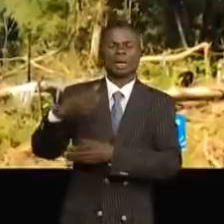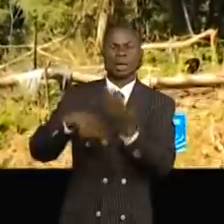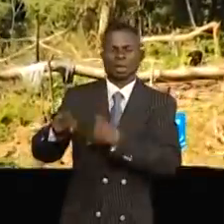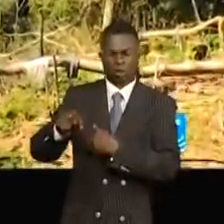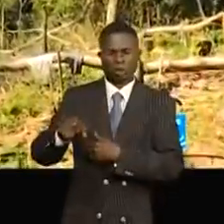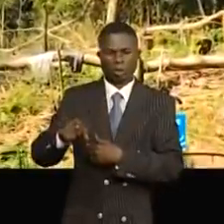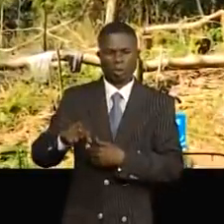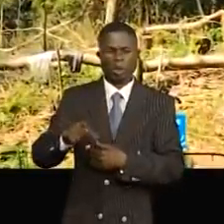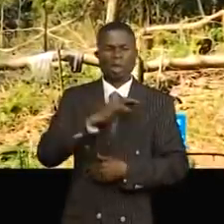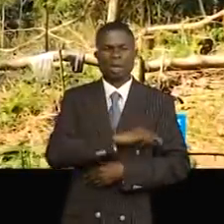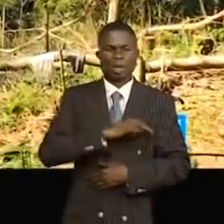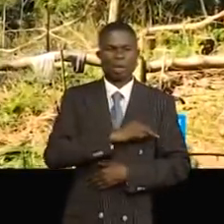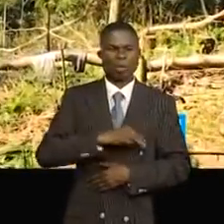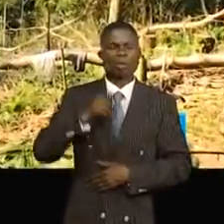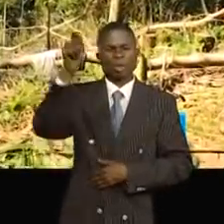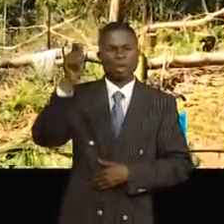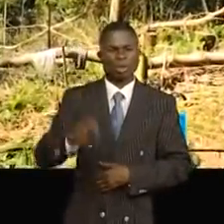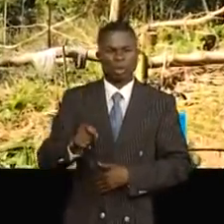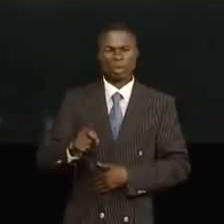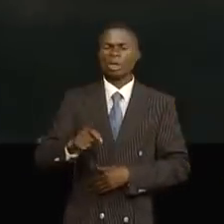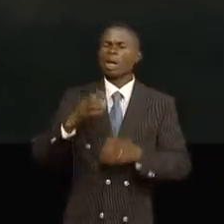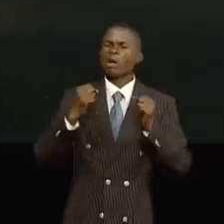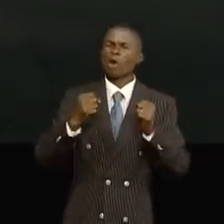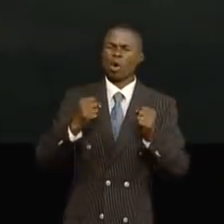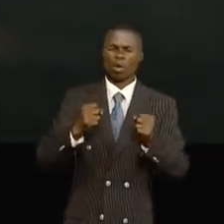viennent. Les morales des hommes de troupes est au zénith.